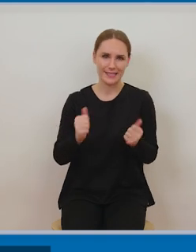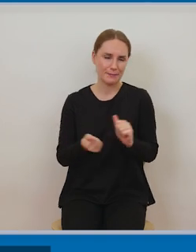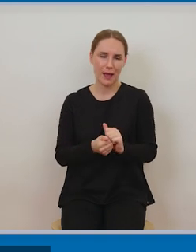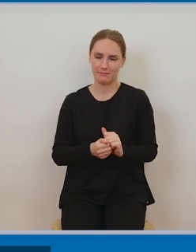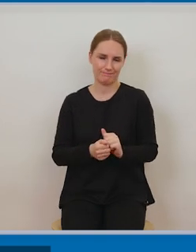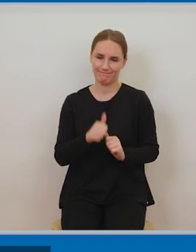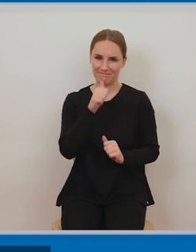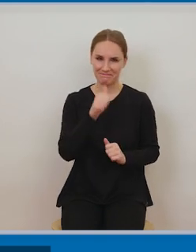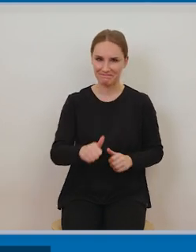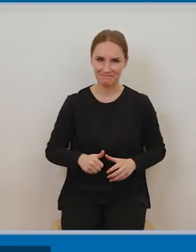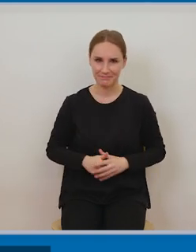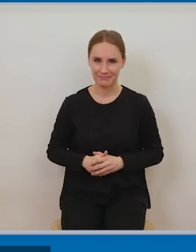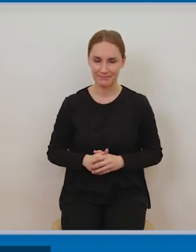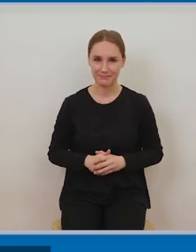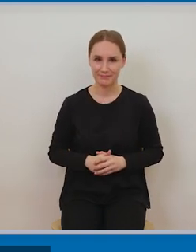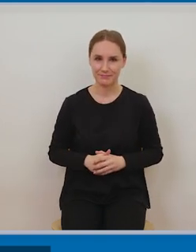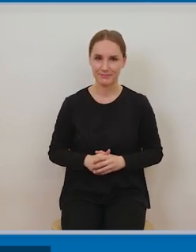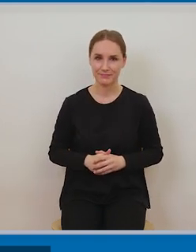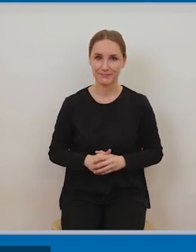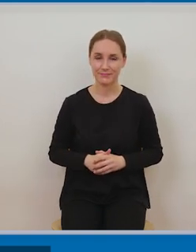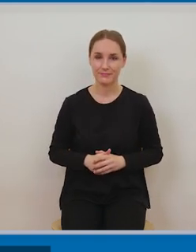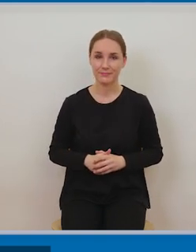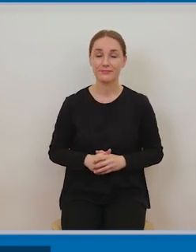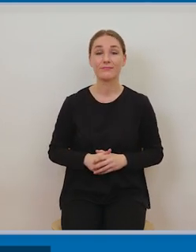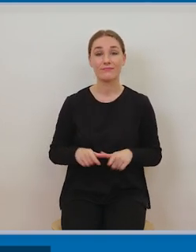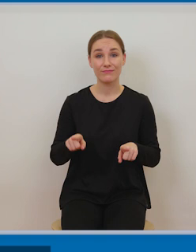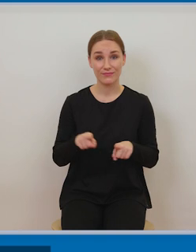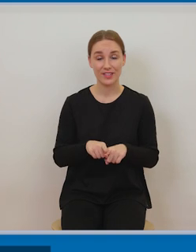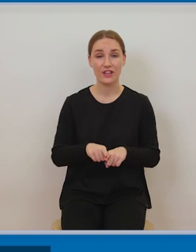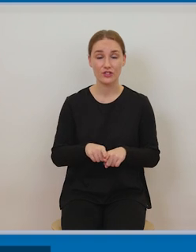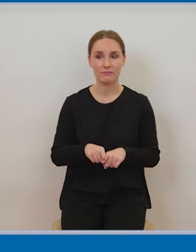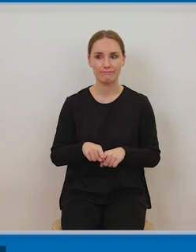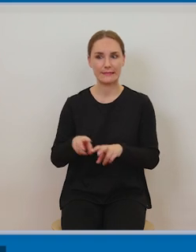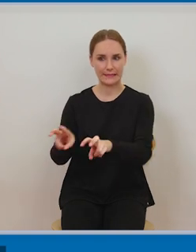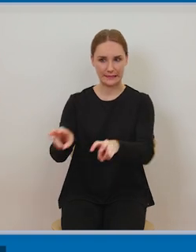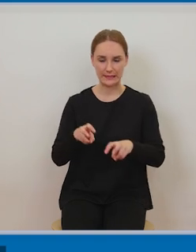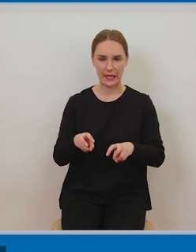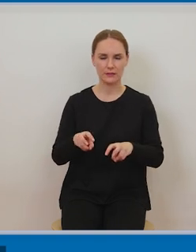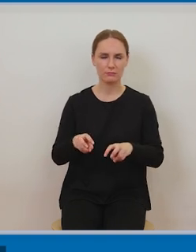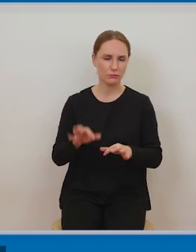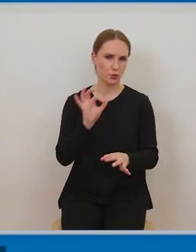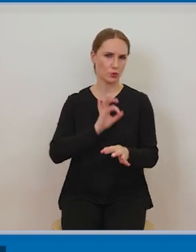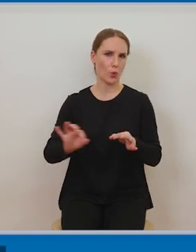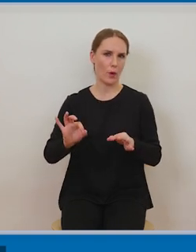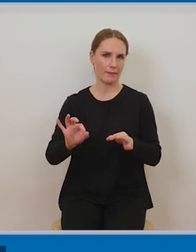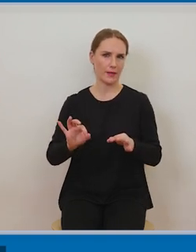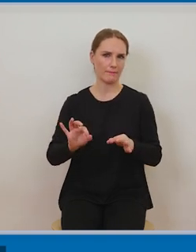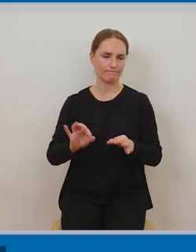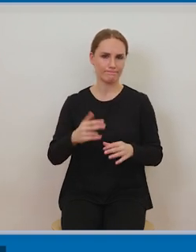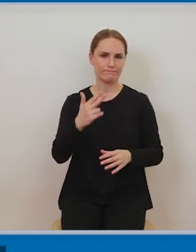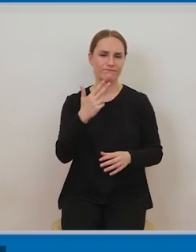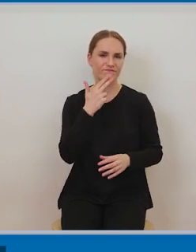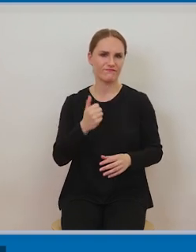żeby wyraźnie wskazać od jakiego momentu treści które prezentujemy są treściami